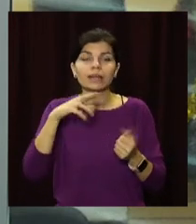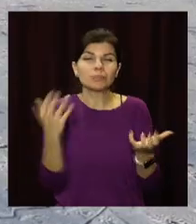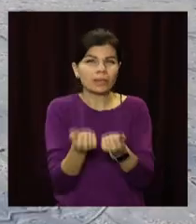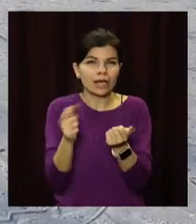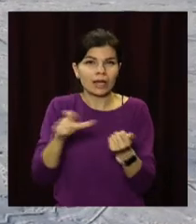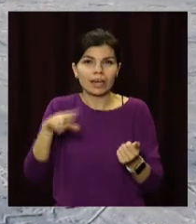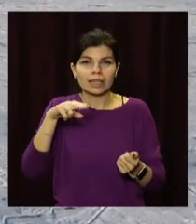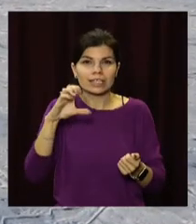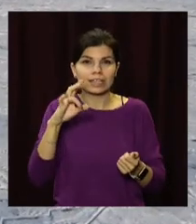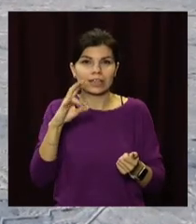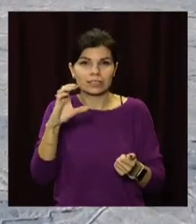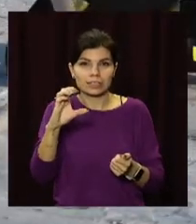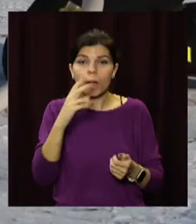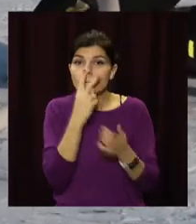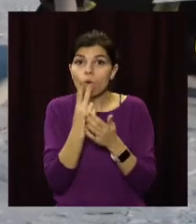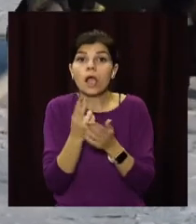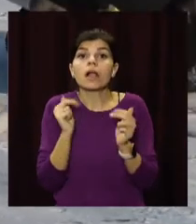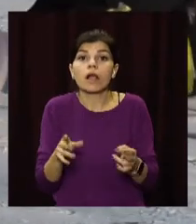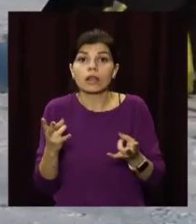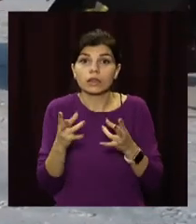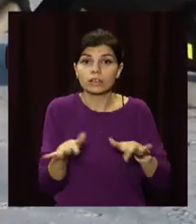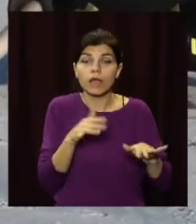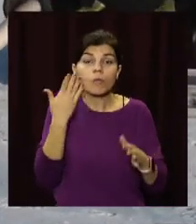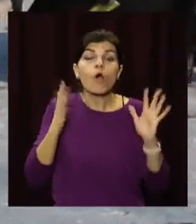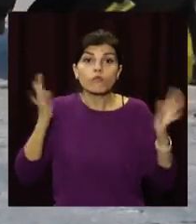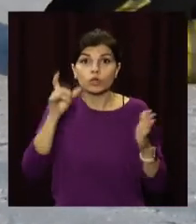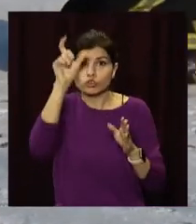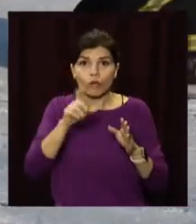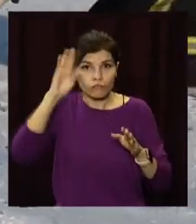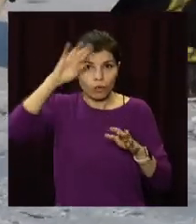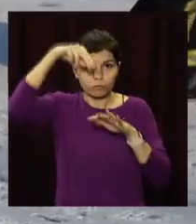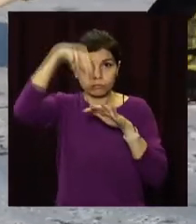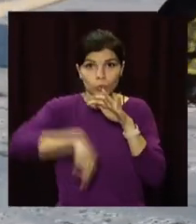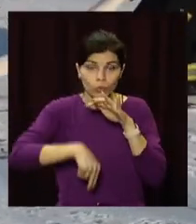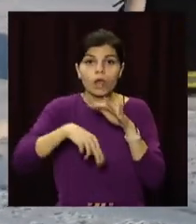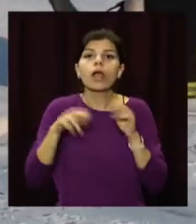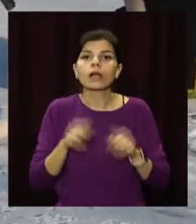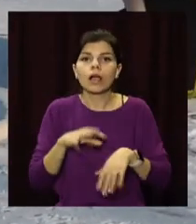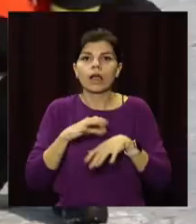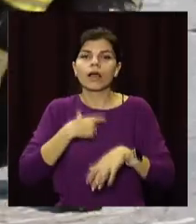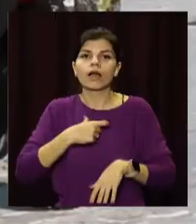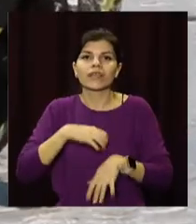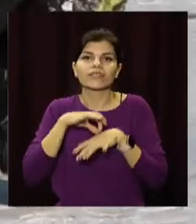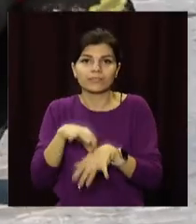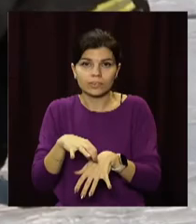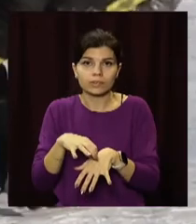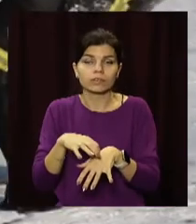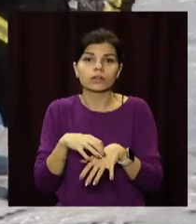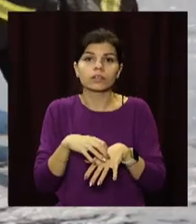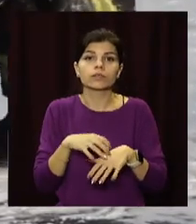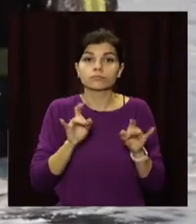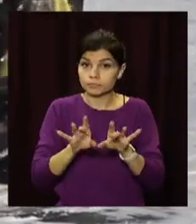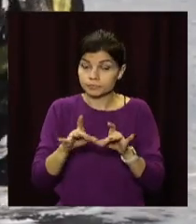показали, як треба діяти, коли людина провалилася під кригу, та розказали, як вести себе постраждалому. У підсумку, учасники тренувань